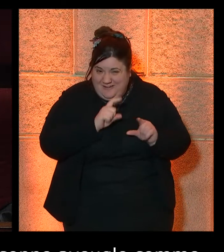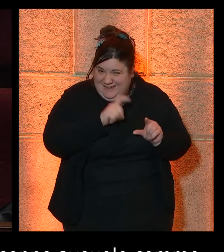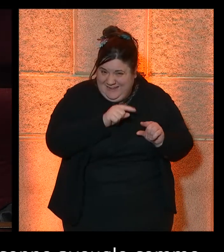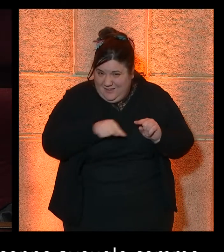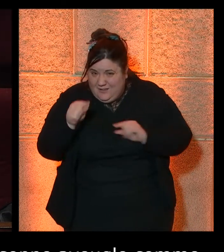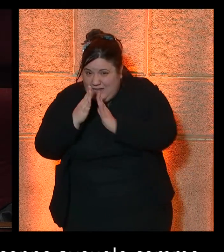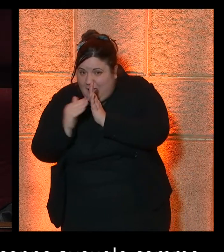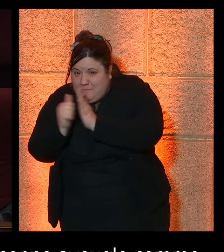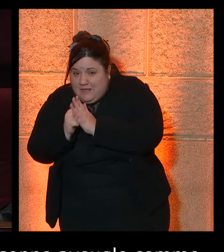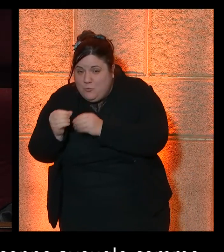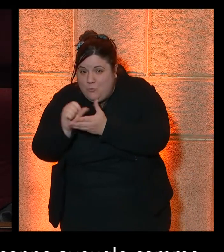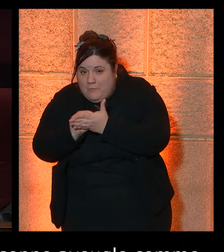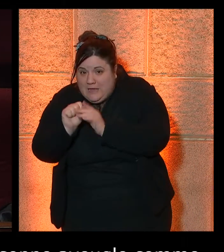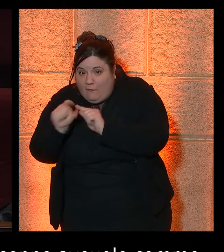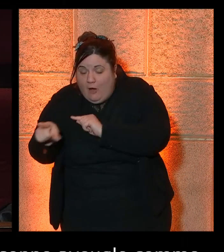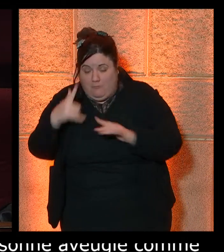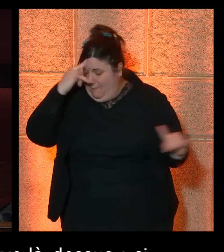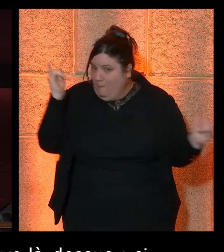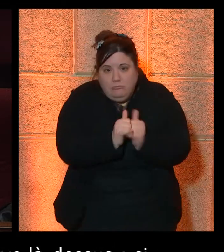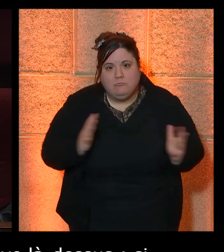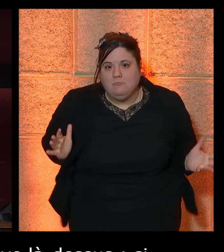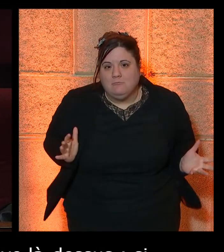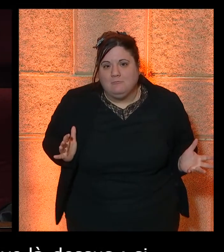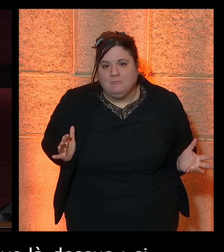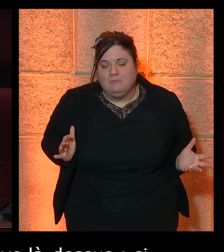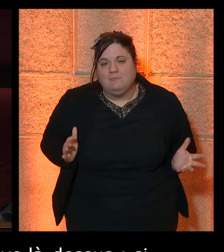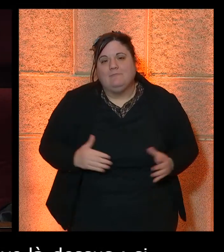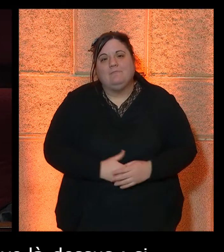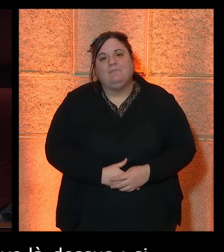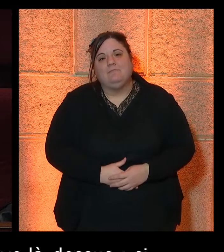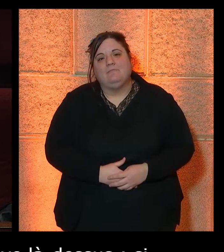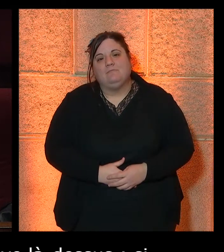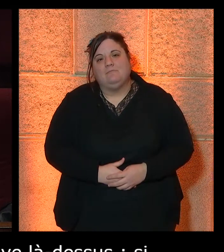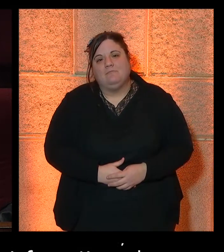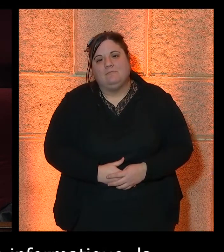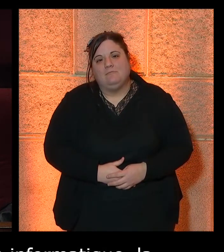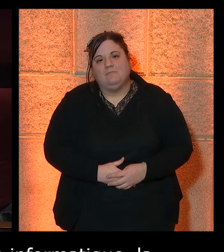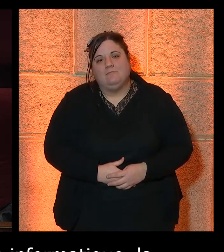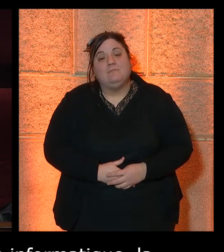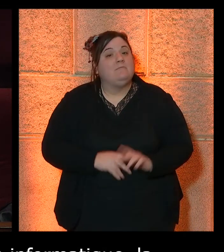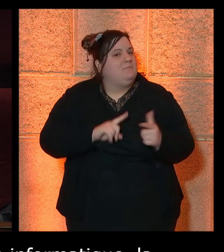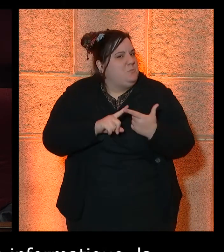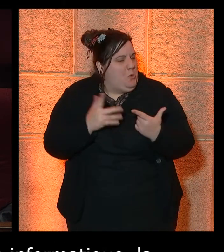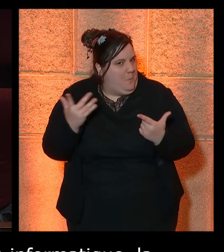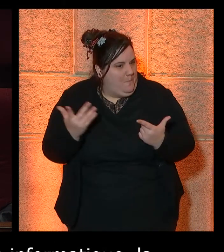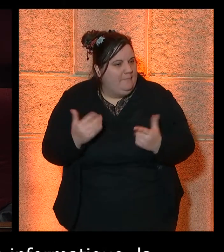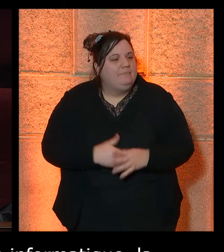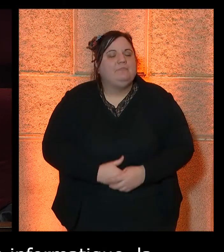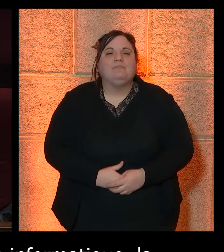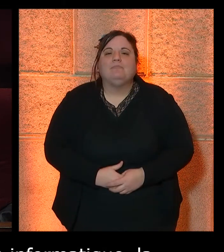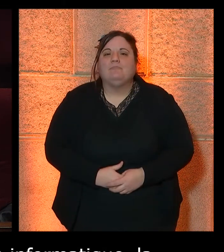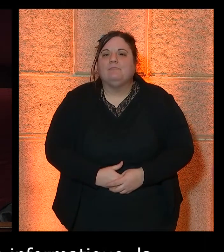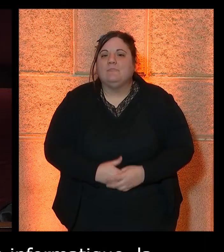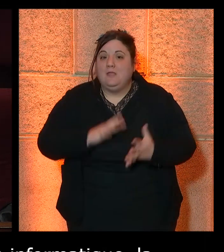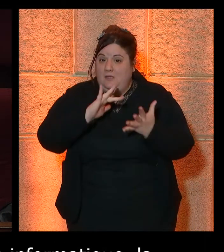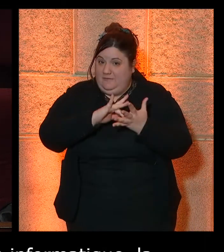message, il faut quand même s'accrocher. Deuxième point que je pourrais mettre en exergue ce matin, c'est la structuration des